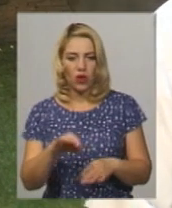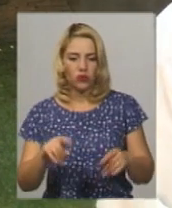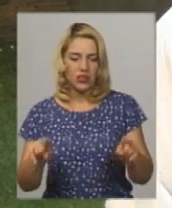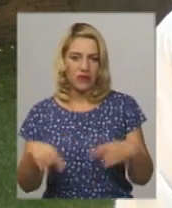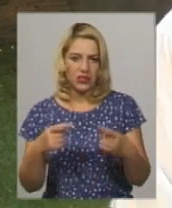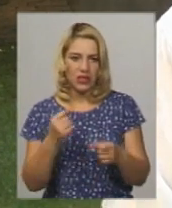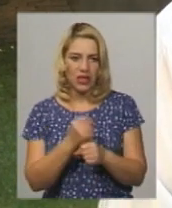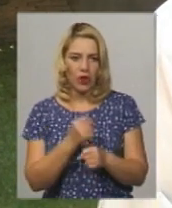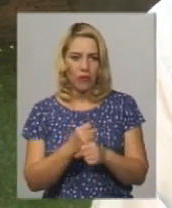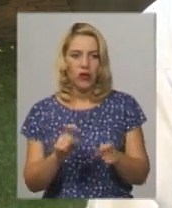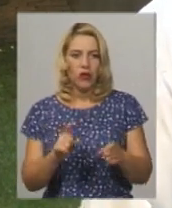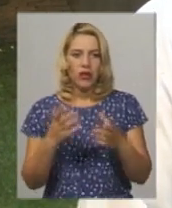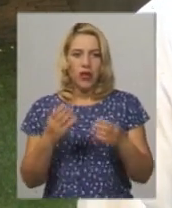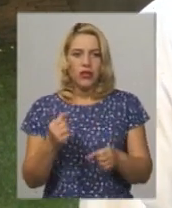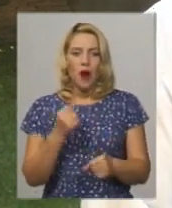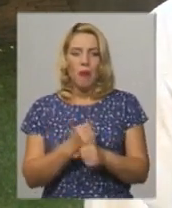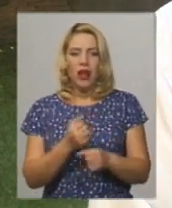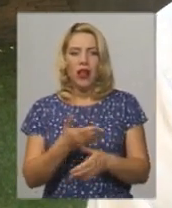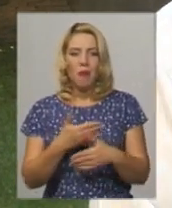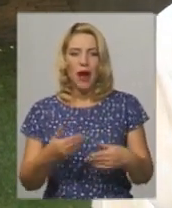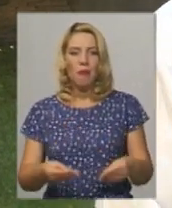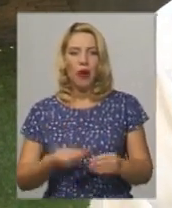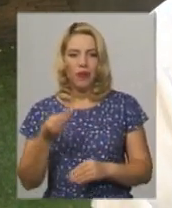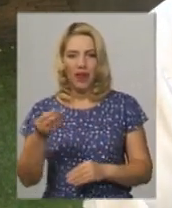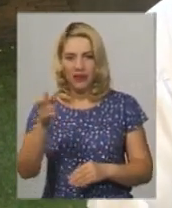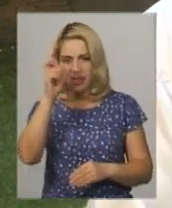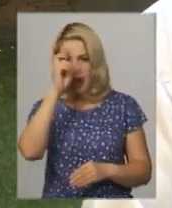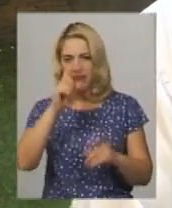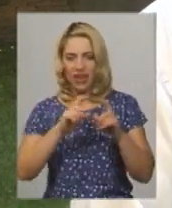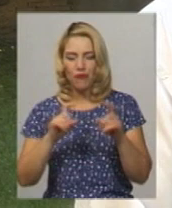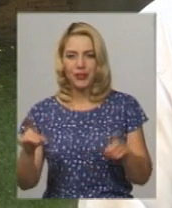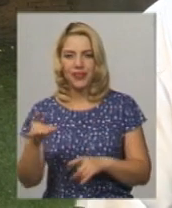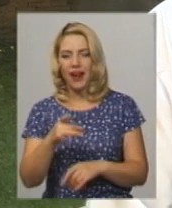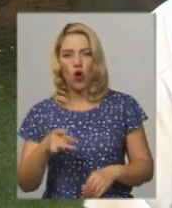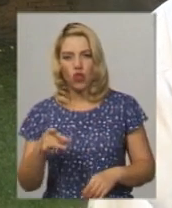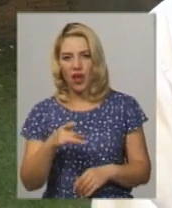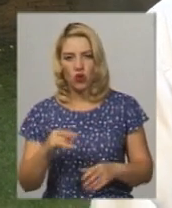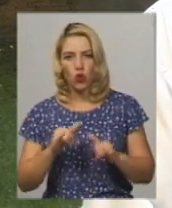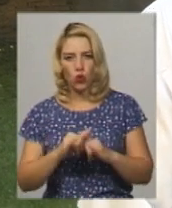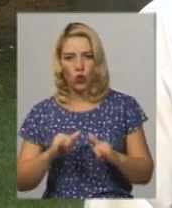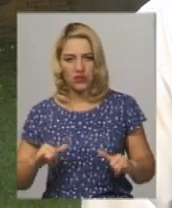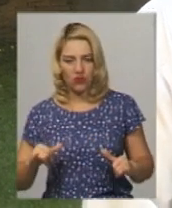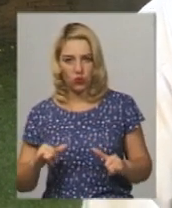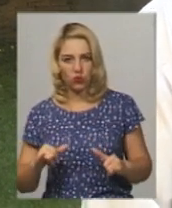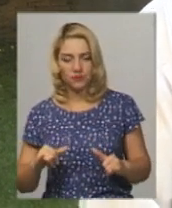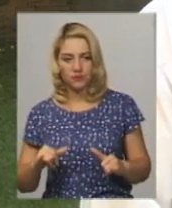робіт. Що ми ще зробили? Ми подали Державний фонд оригінального розвитку,